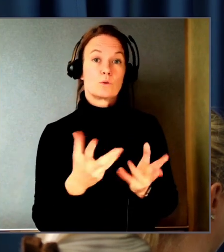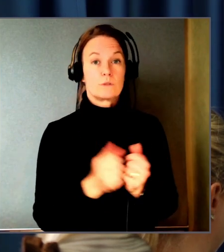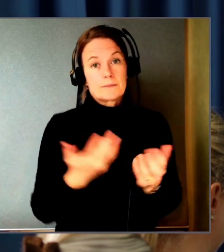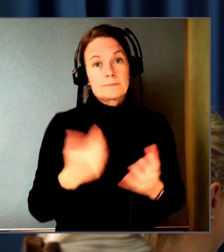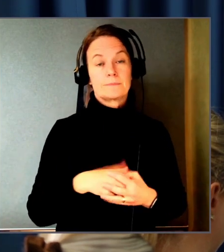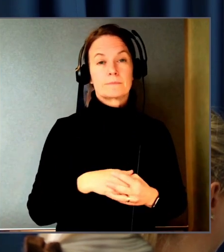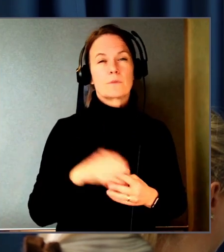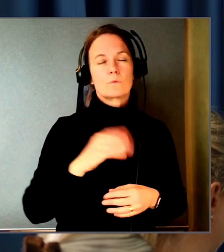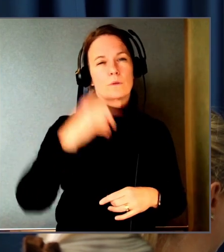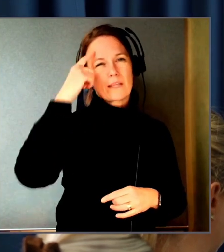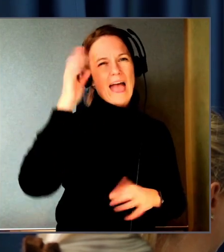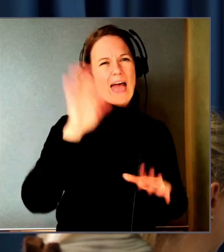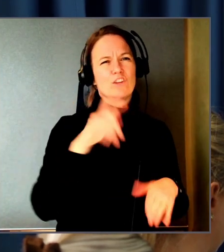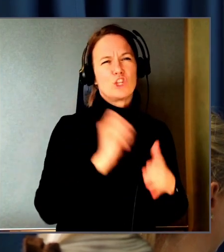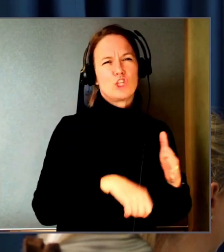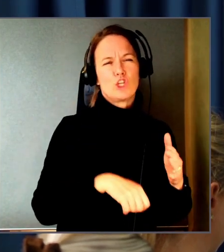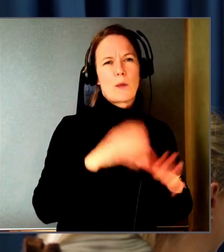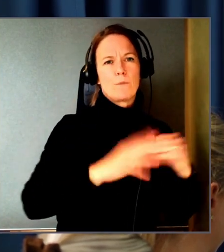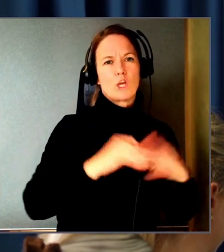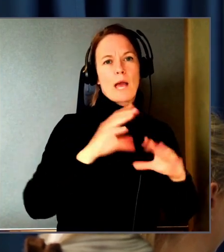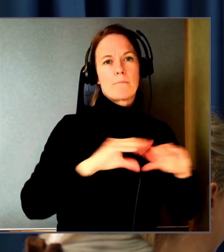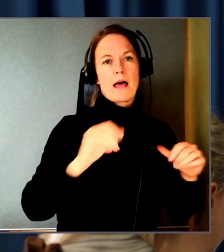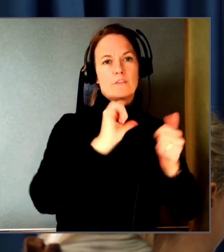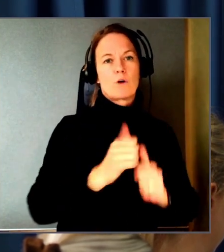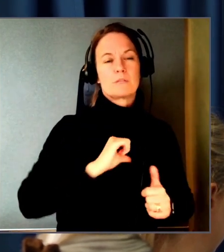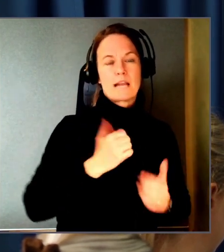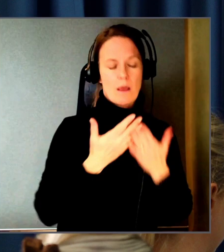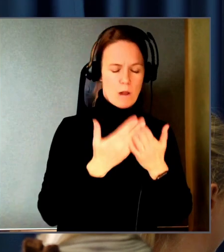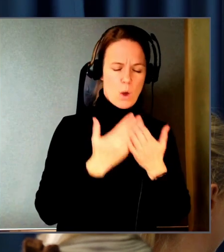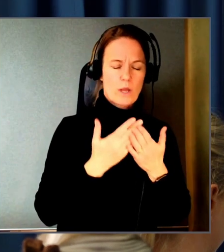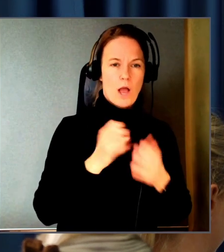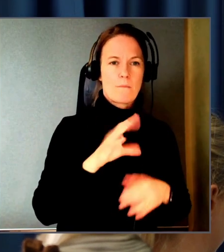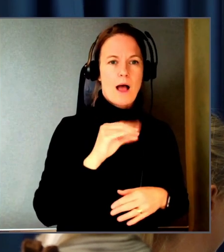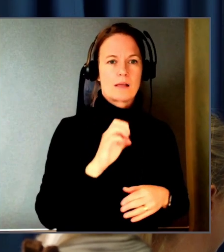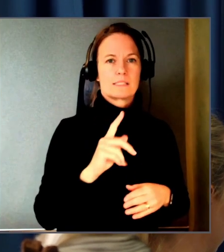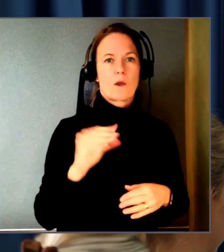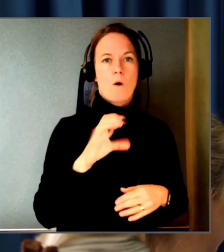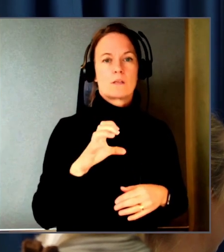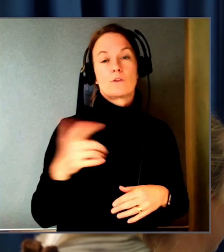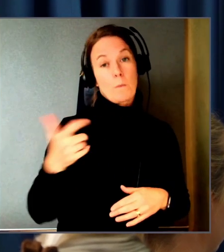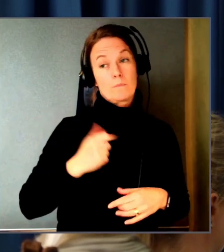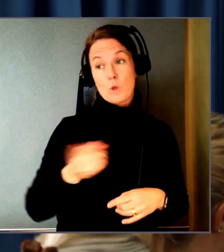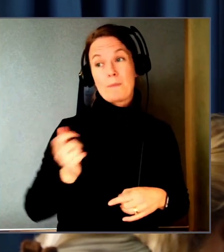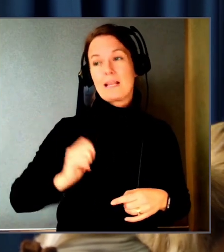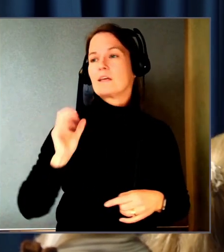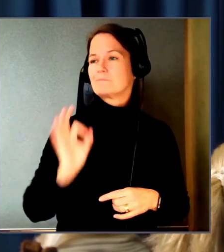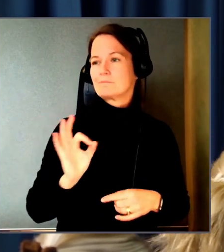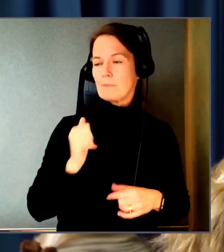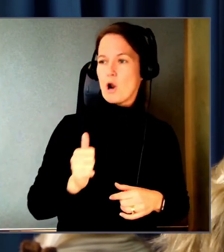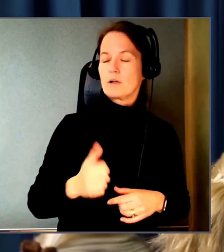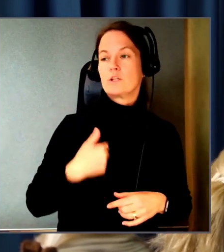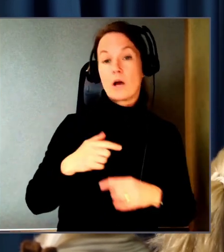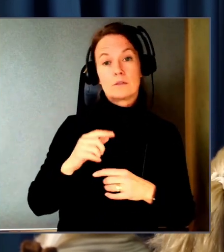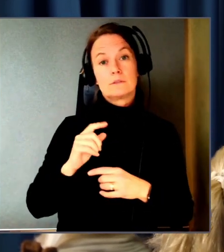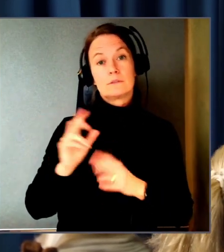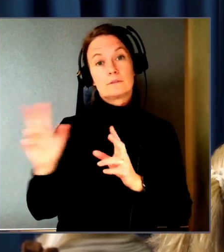Och så tänker jag att det är för dyrt att bygga en plattform själv. Och så läser jag på och maskar och säger att de är tillgängliga. Gud vad bra. Och så anlitar jag